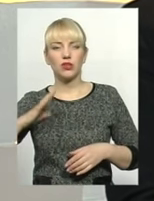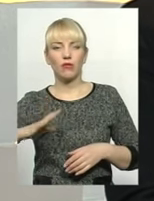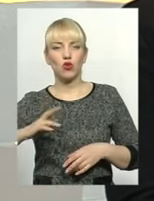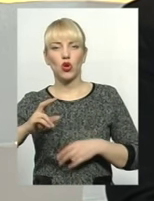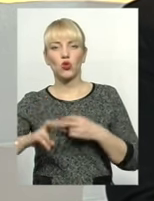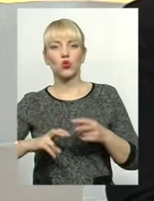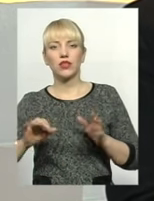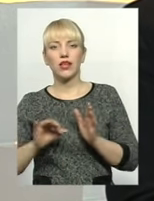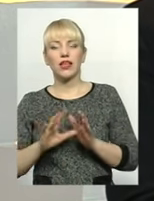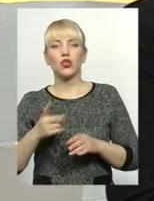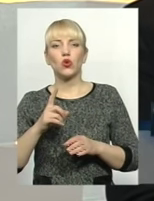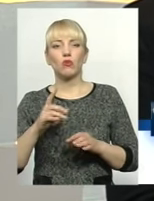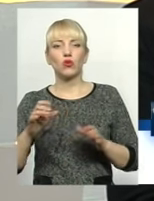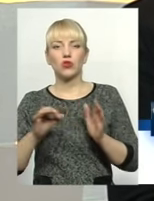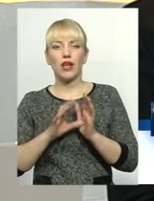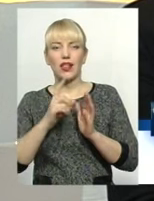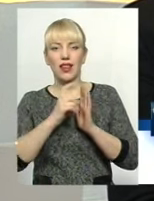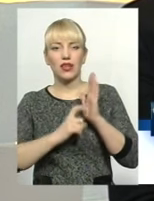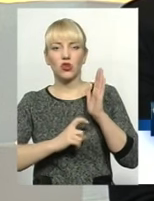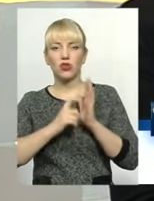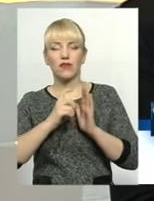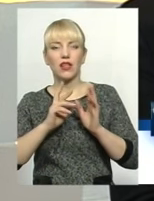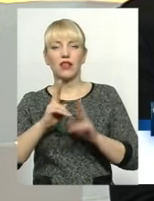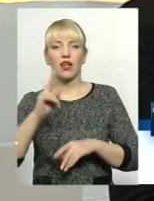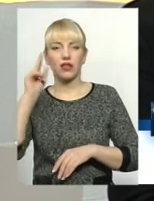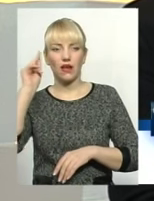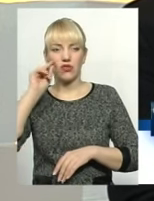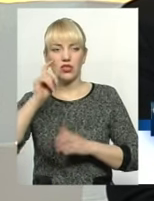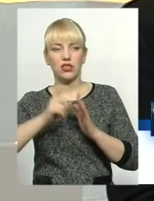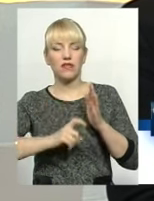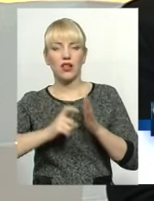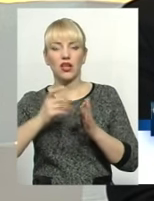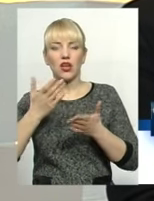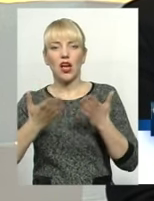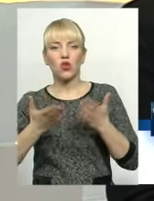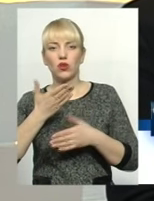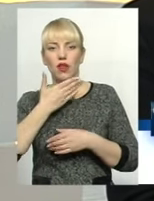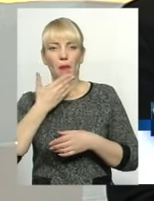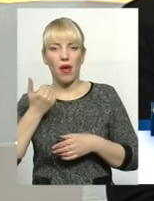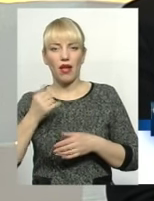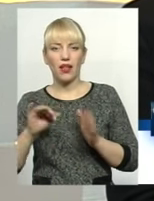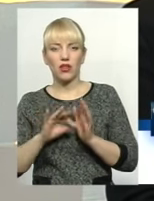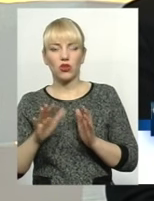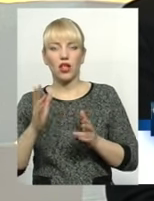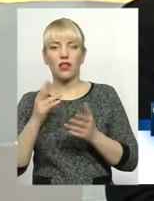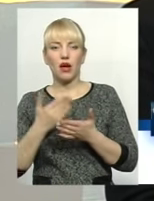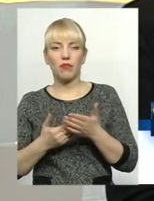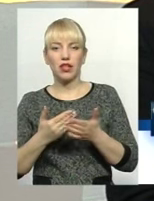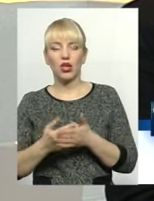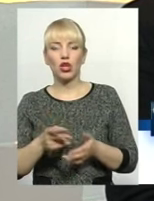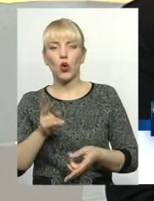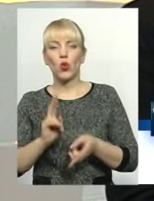тому що електрозварник не навчиться зварювати, якщо немає електроенергії. Так само кухар і пекар, то і варити,